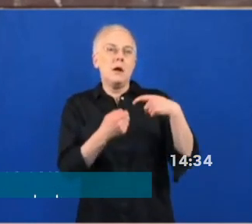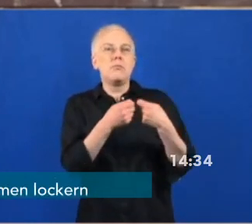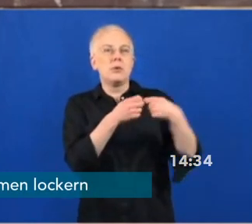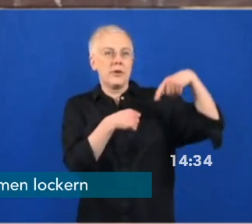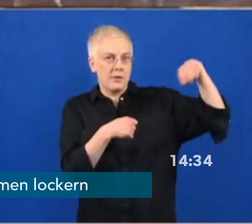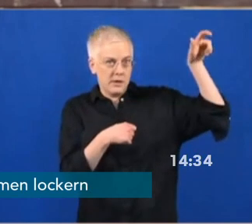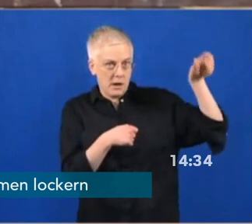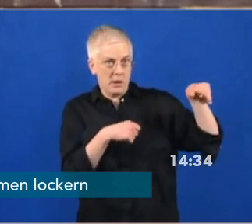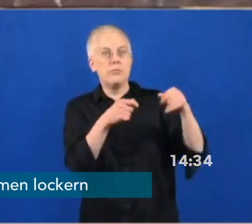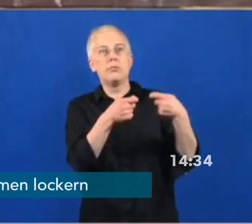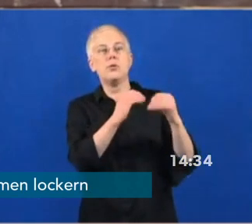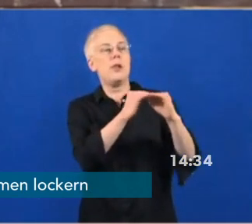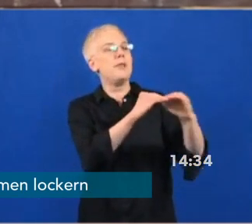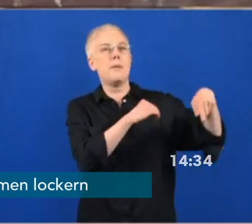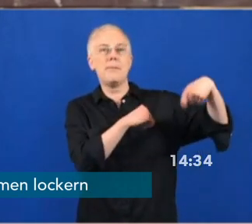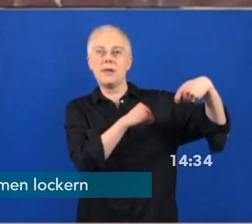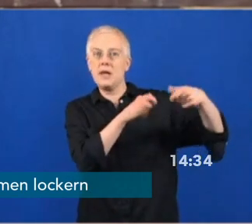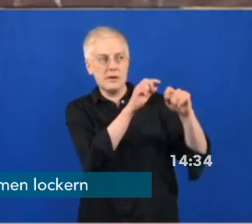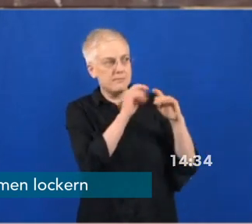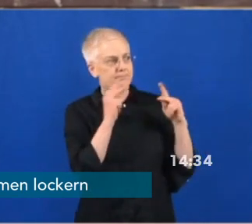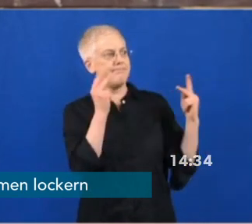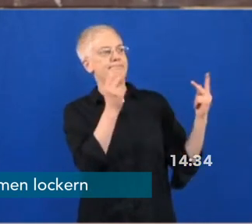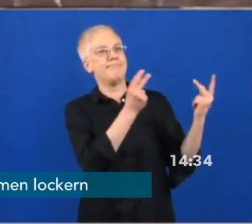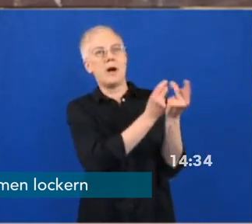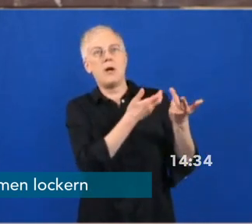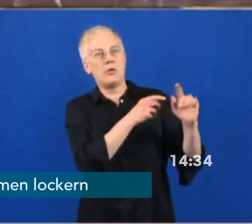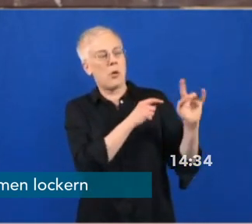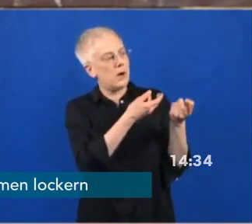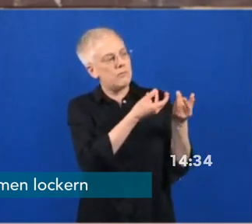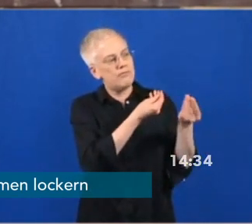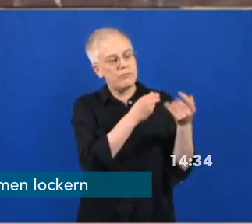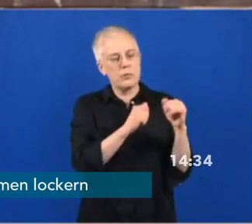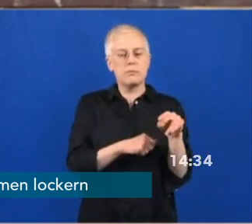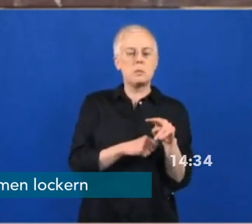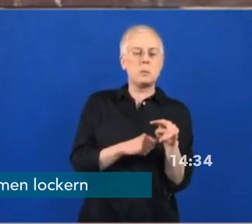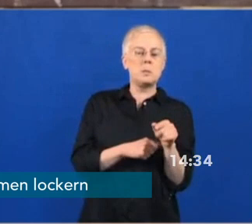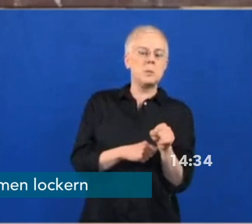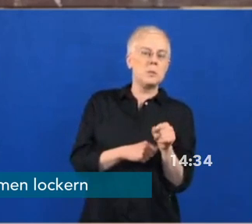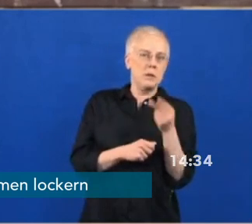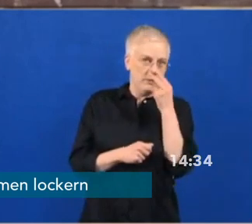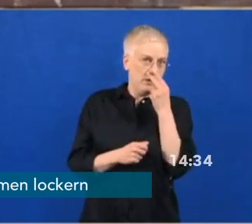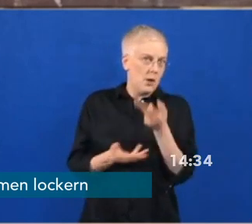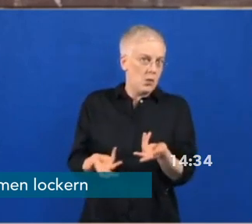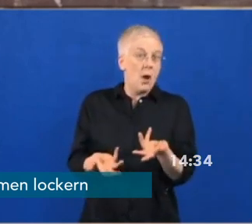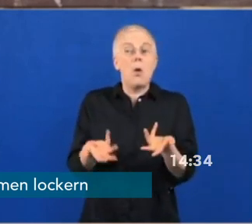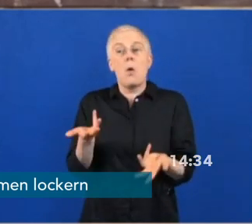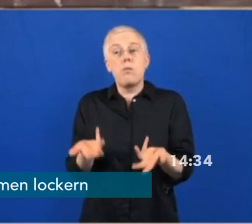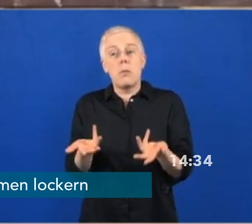Frage, wie die dann eingetretene Situation zu bewerten ist, ob wir in eine ausreichende